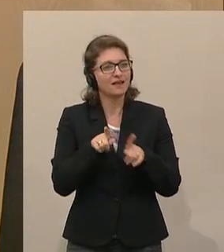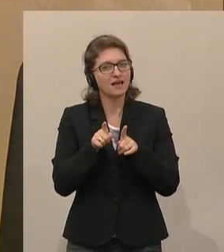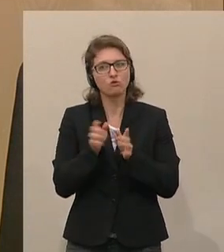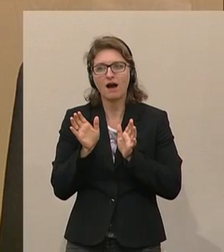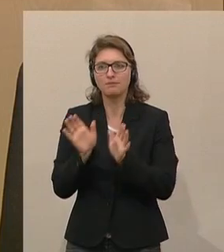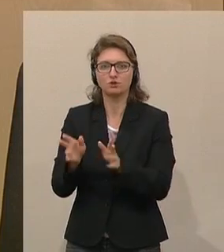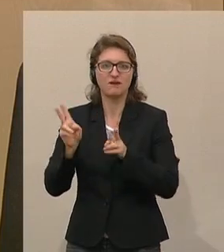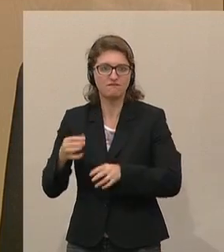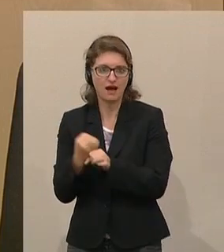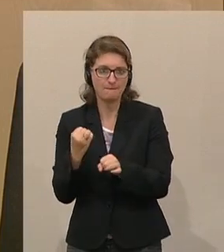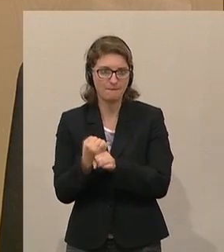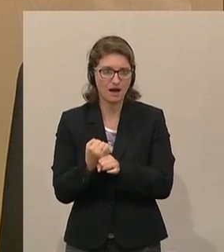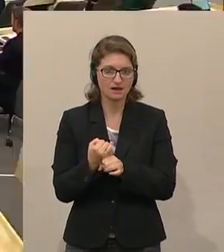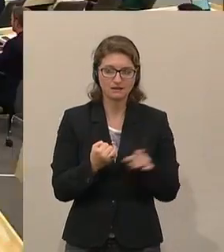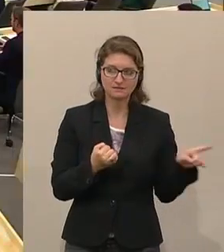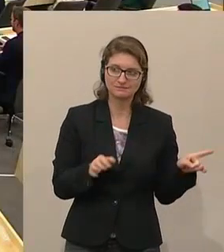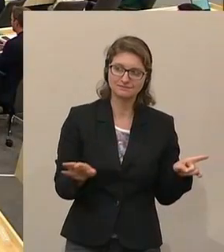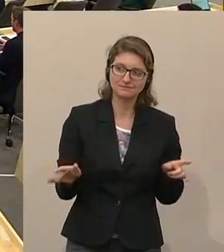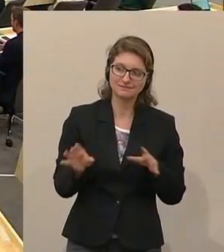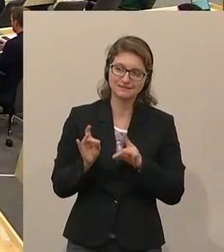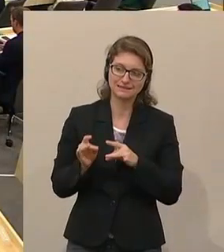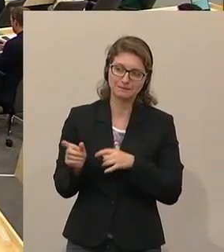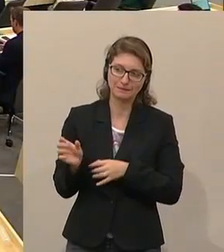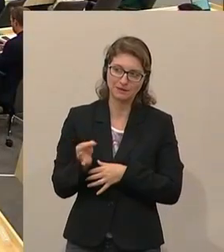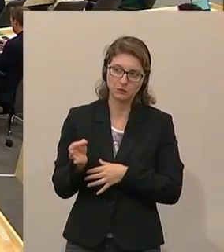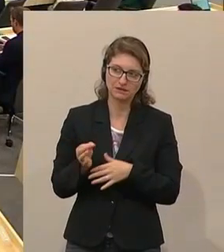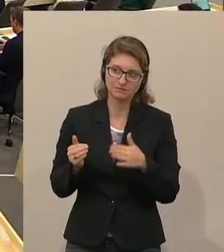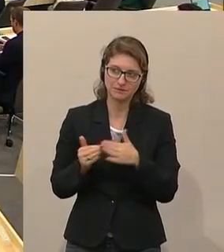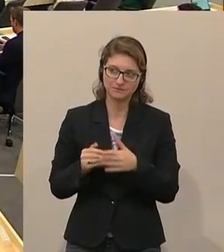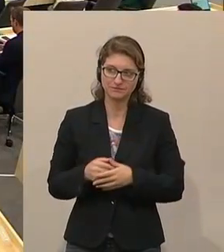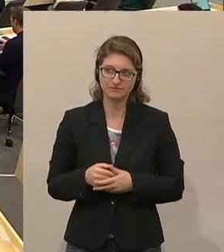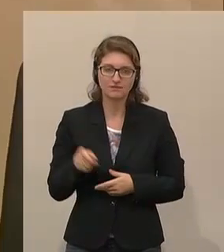Vizekanzler, zehn Minuten, sieht die Geschäftsordnung so vor.